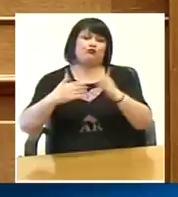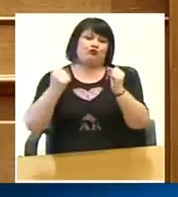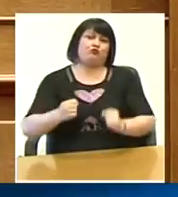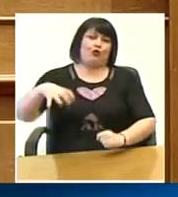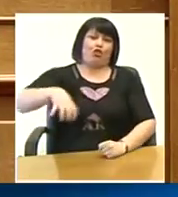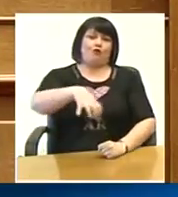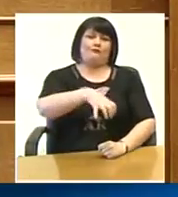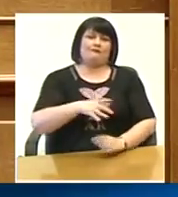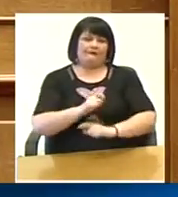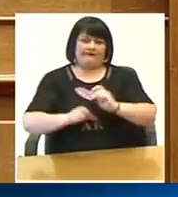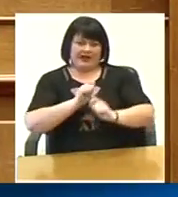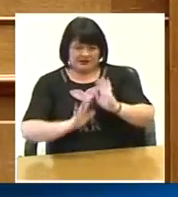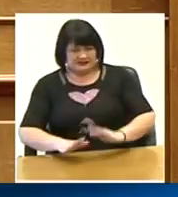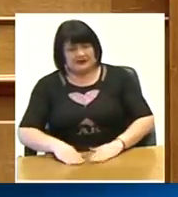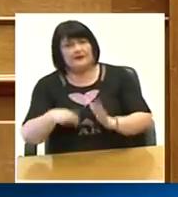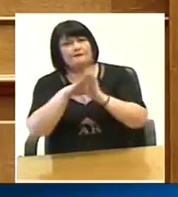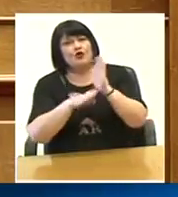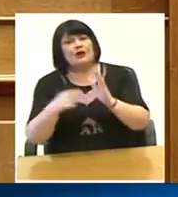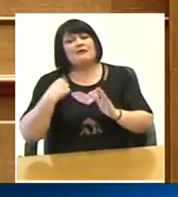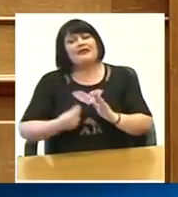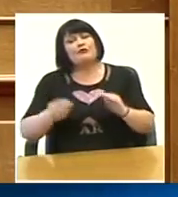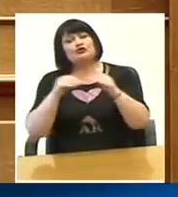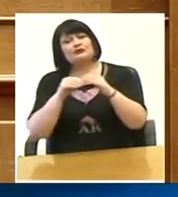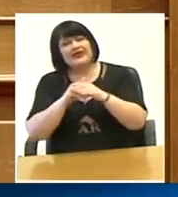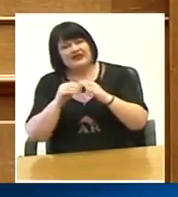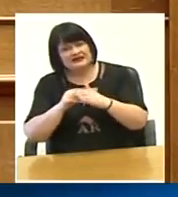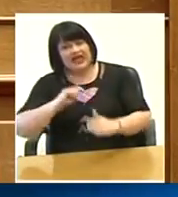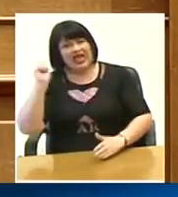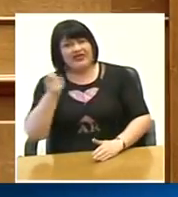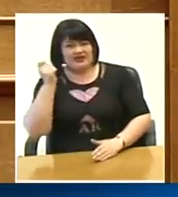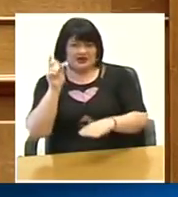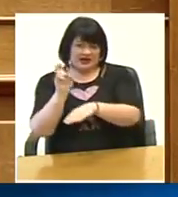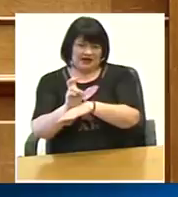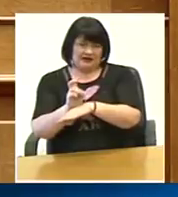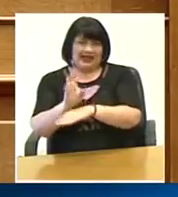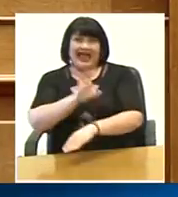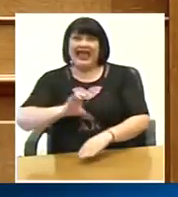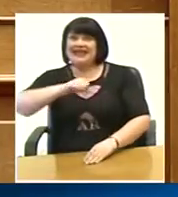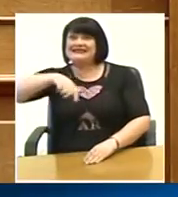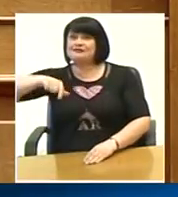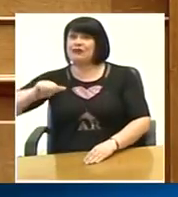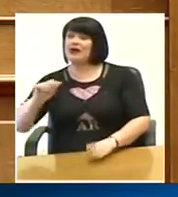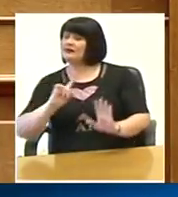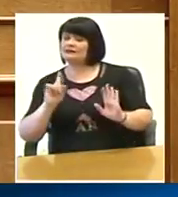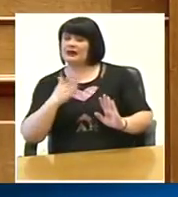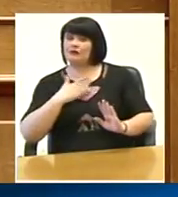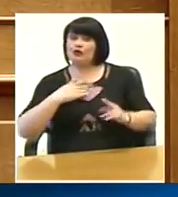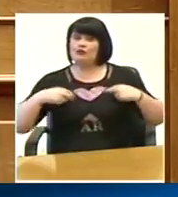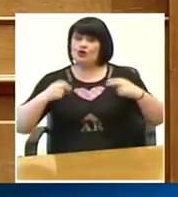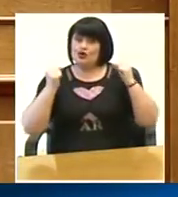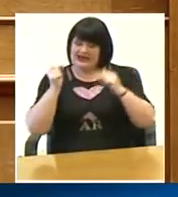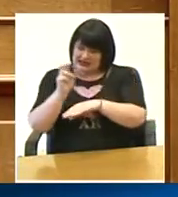δώσει από το πρόγραμμα δημοσίων επενδύσεων εθνικών πόρων όχι ΕΣΠΑ εθνικών πόρων του Υπουργείου Υγείας